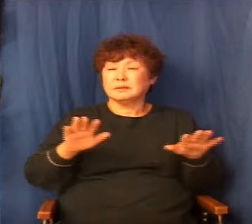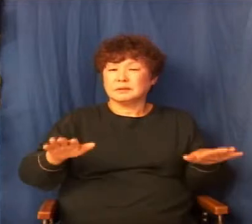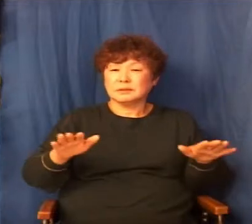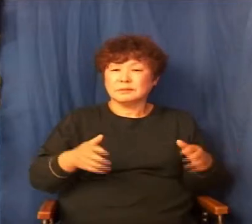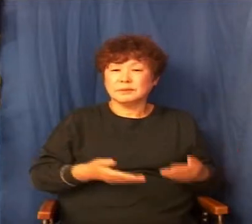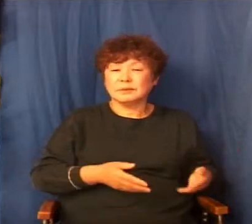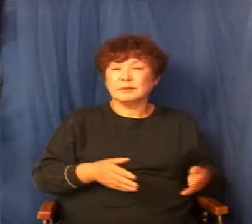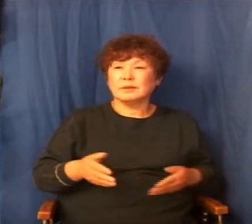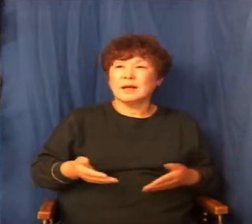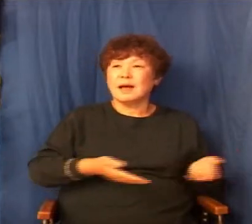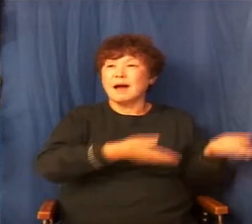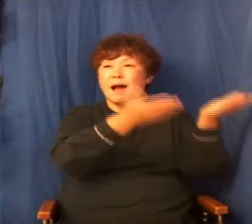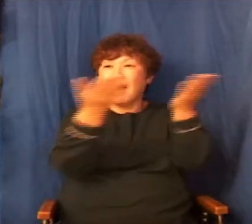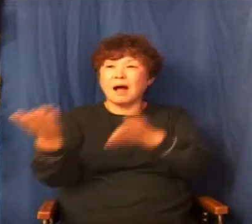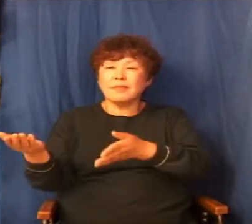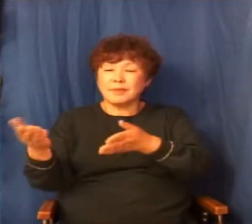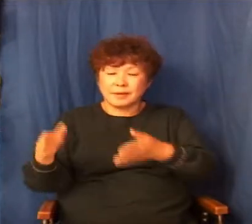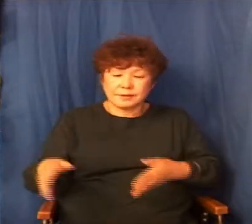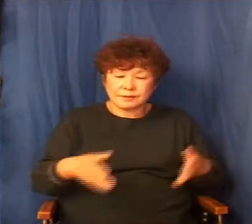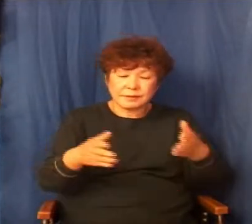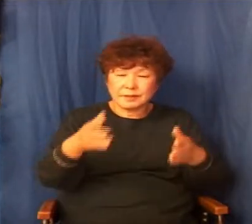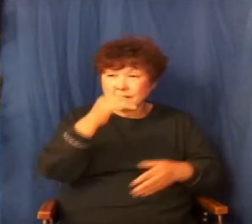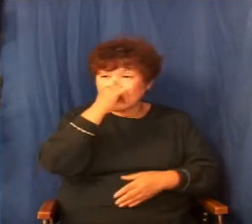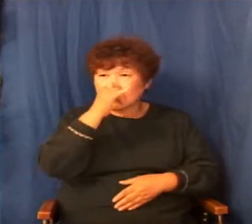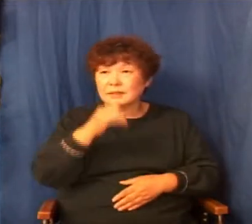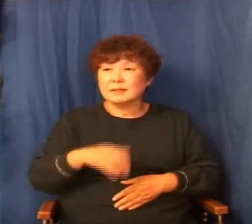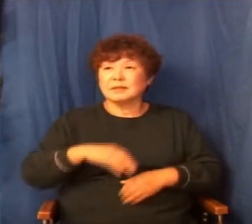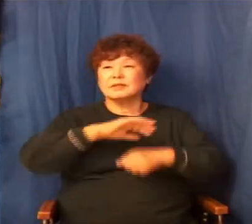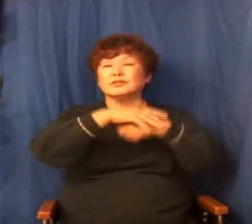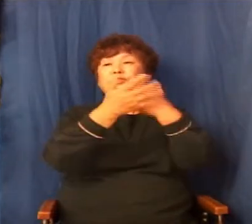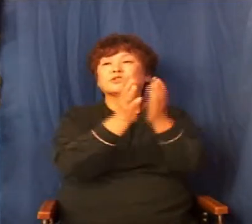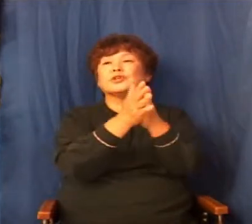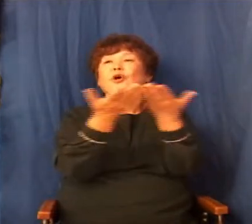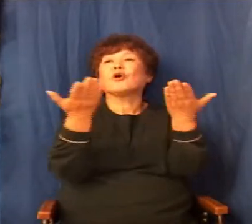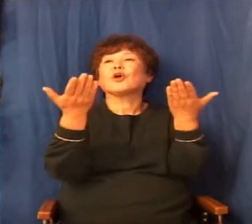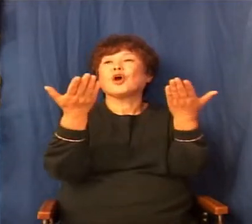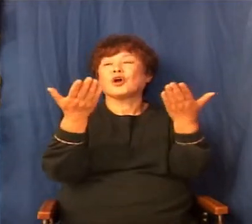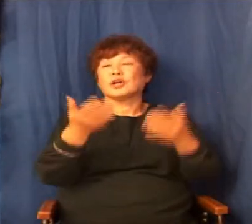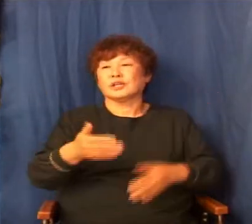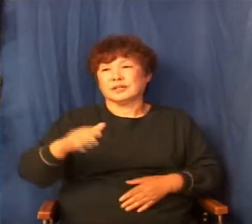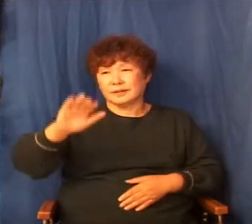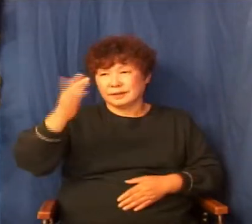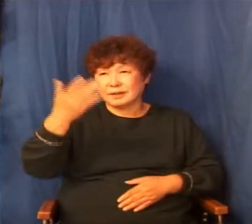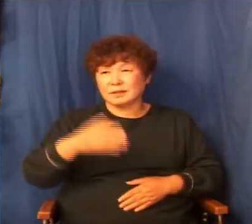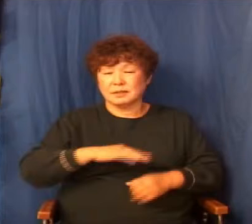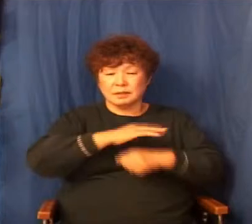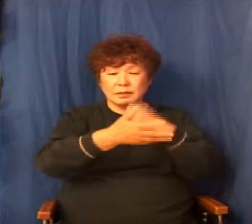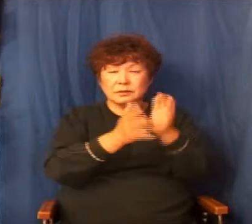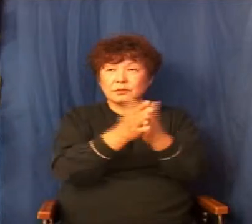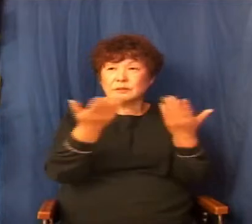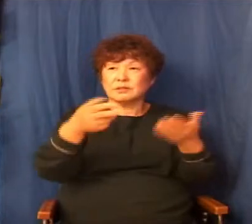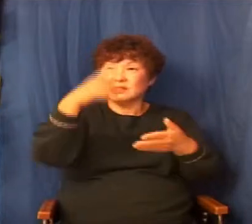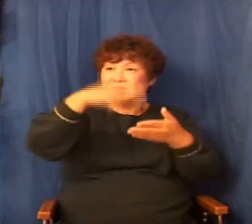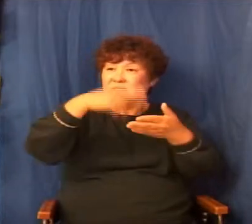성경이에요. 성경. 그 지도가 성경이고 안내서가 성경이에요. 그래서 이 성경도 보지 않고